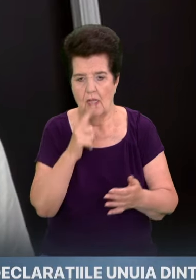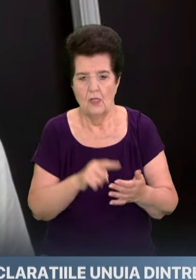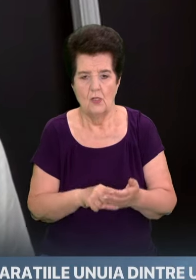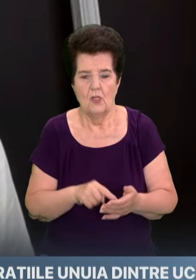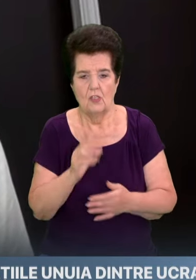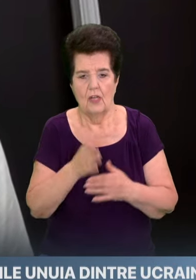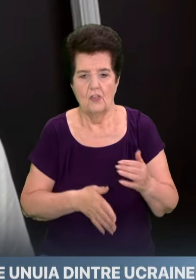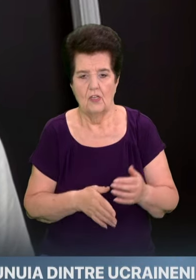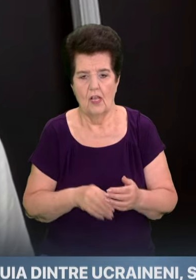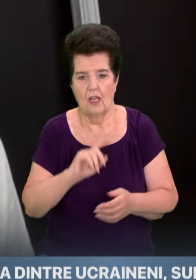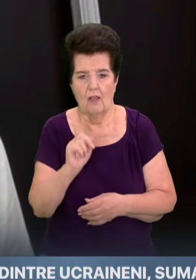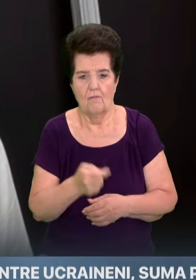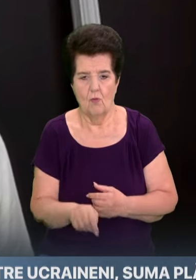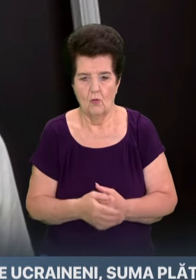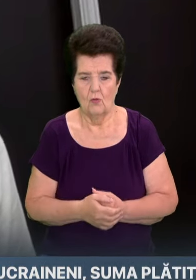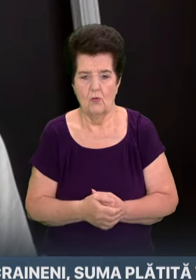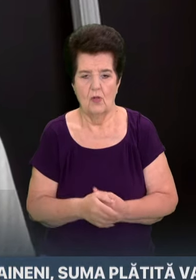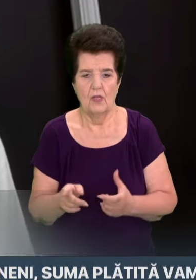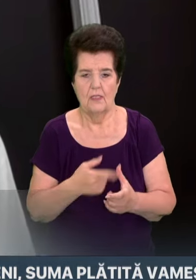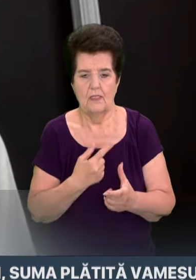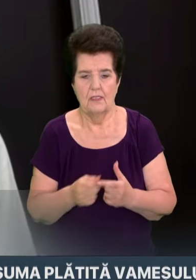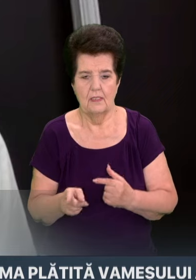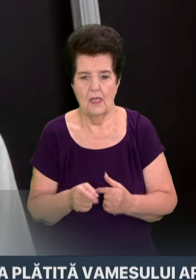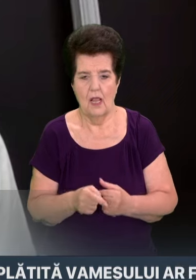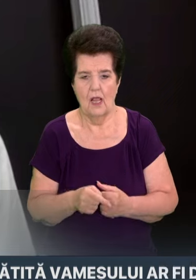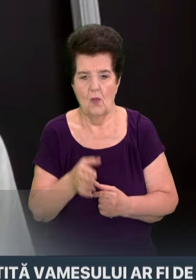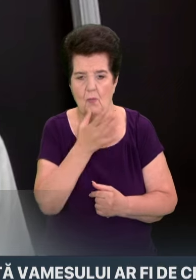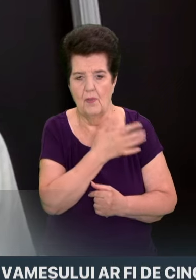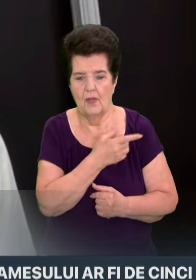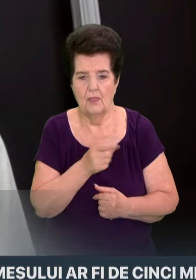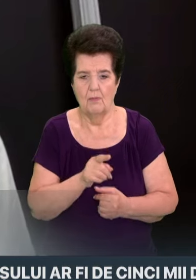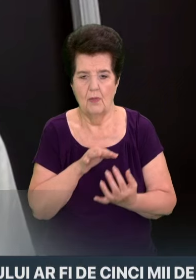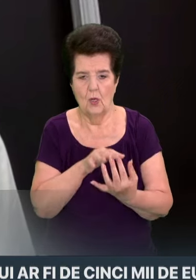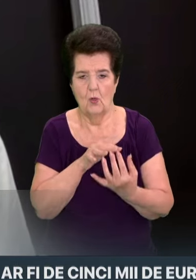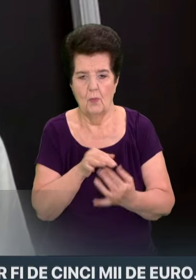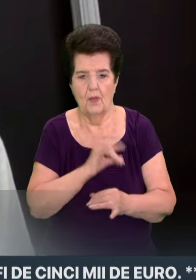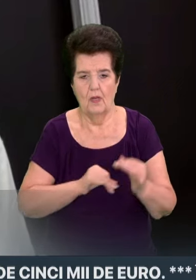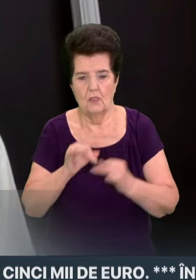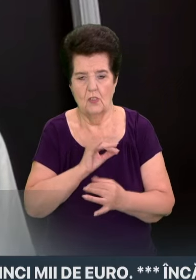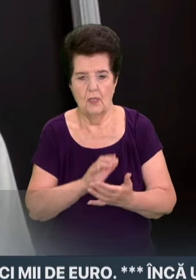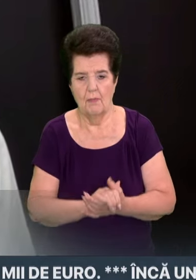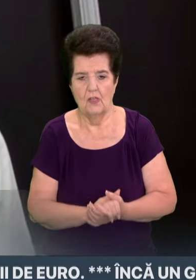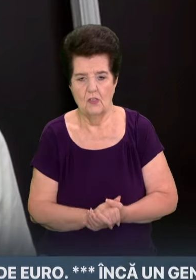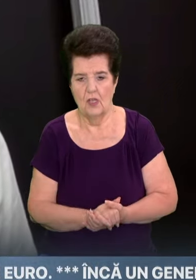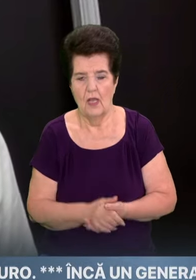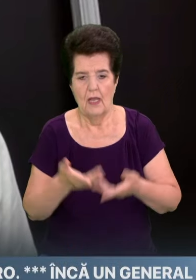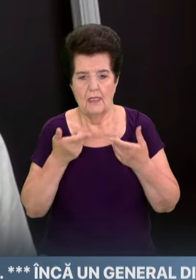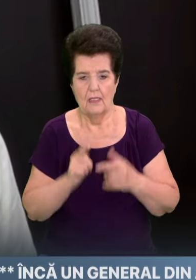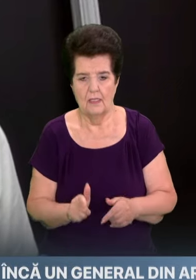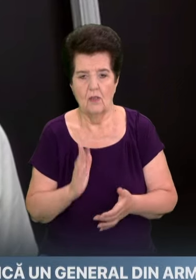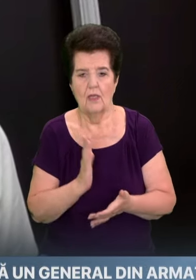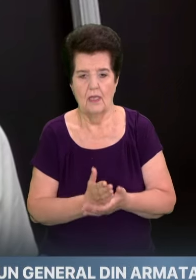o încetare a focului armisticiu sau pe timpul desfășurilor luptei la discuții de pace. Sigur că